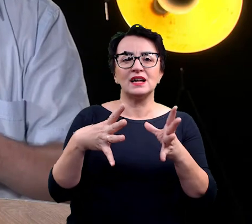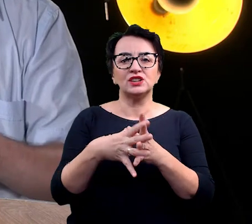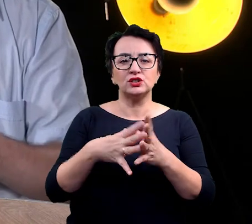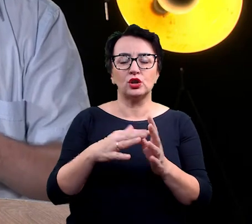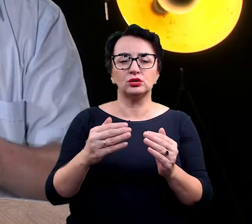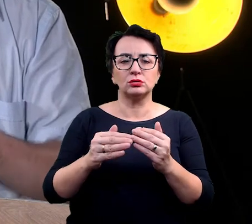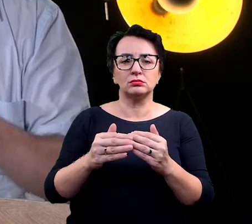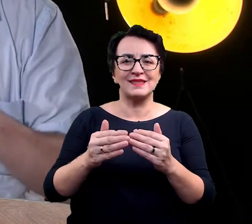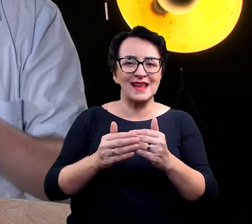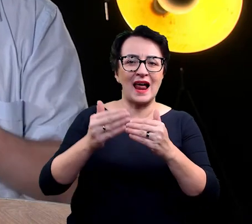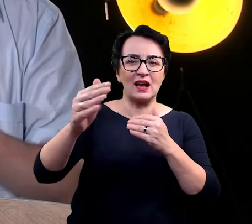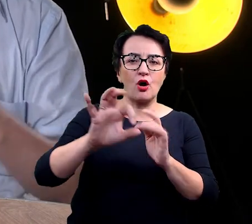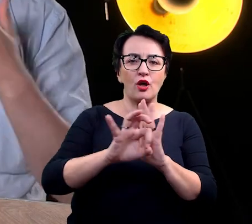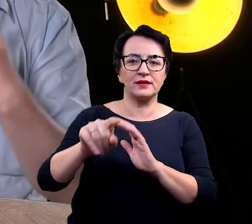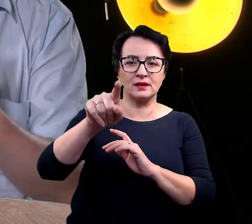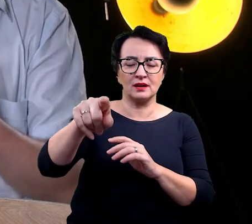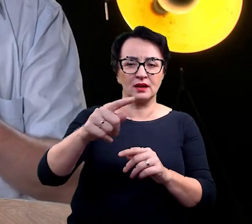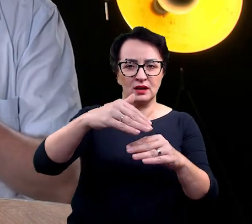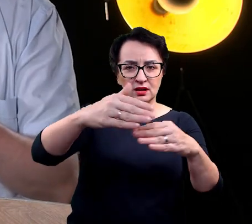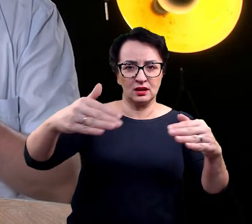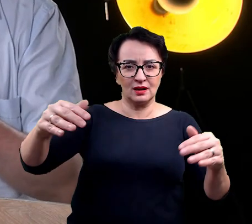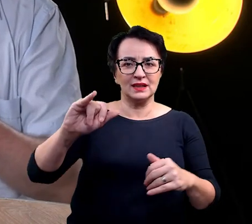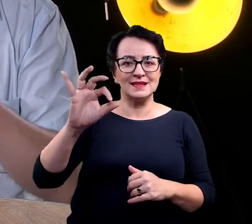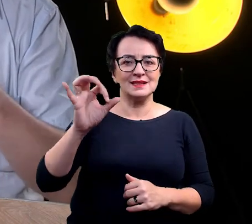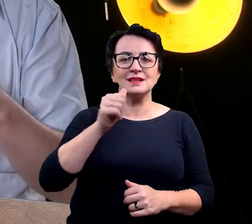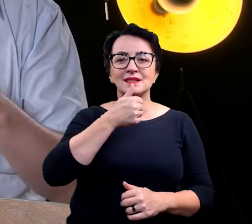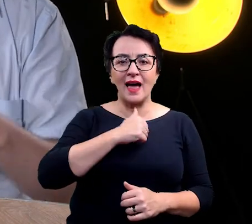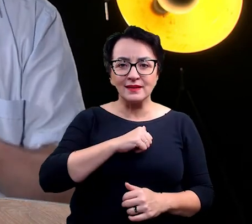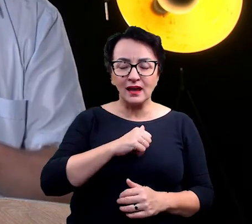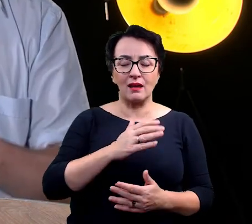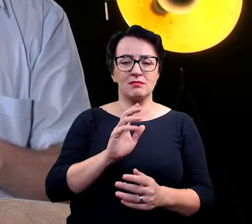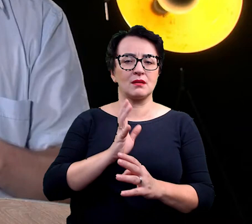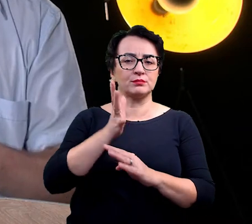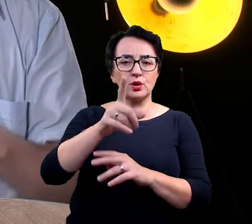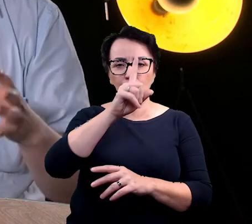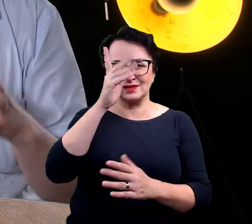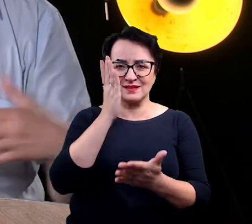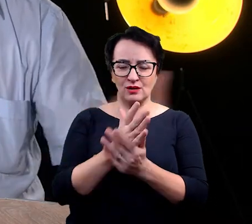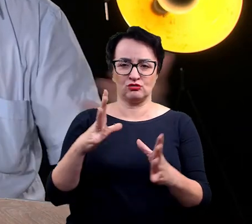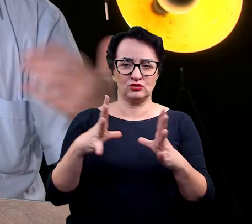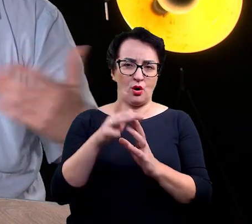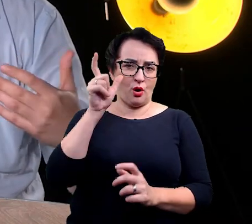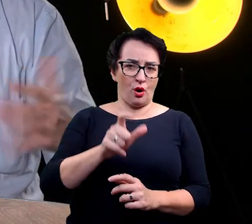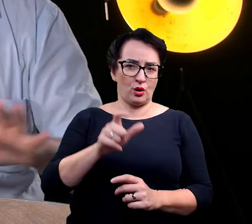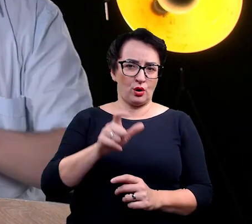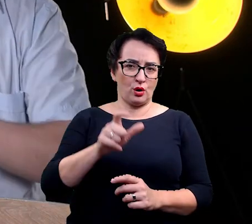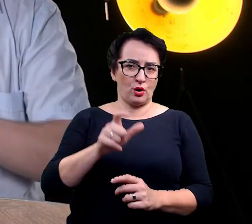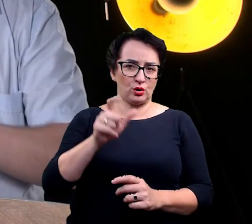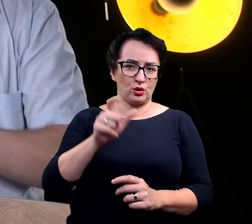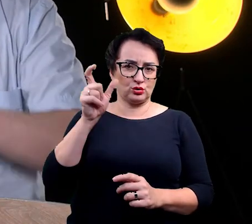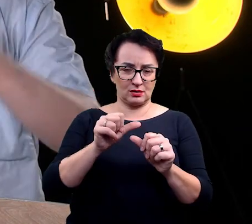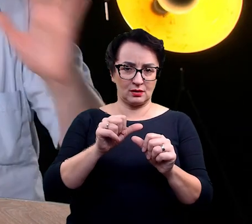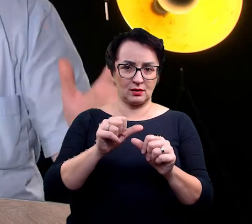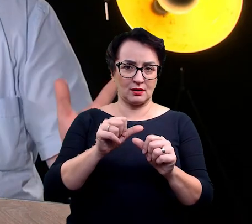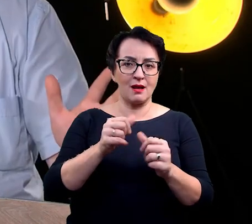tam nie zjawiają się poza tymi dziesięcioma naukowcami w ciągu roku. W związku z tym możemy powiedzieć, że to, co tam obserwujemy, to jest po